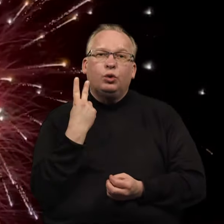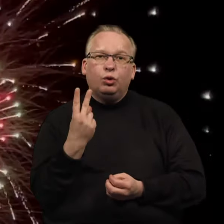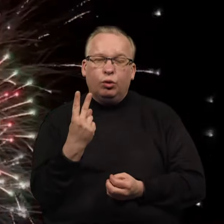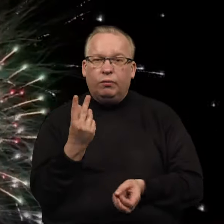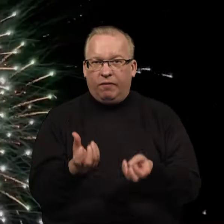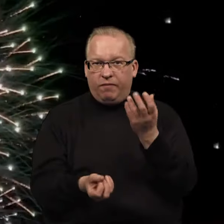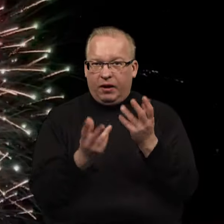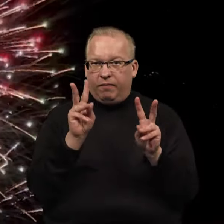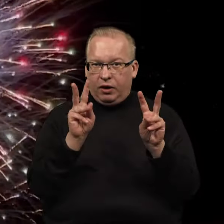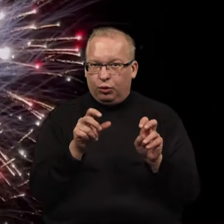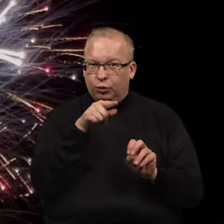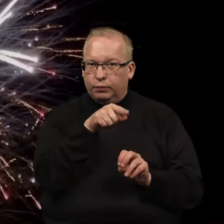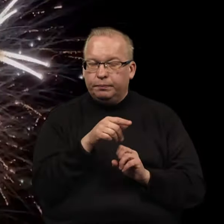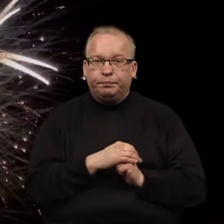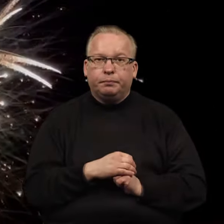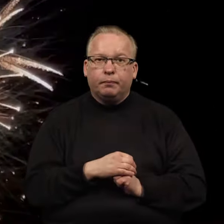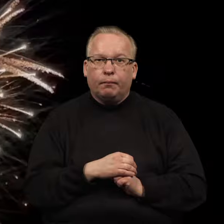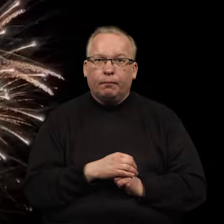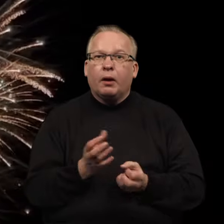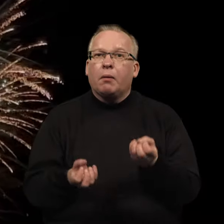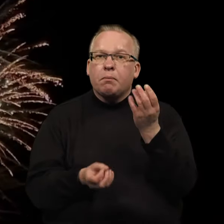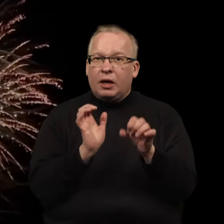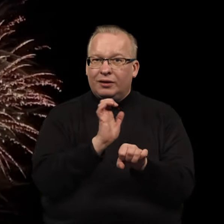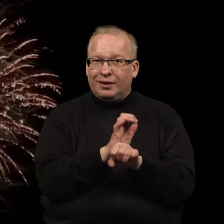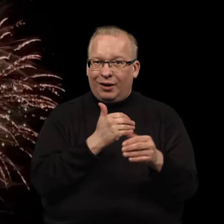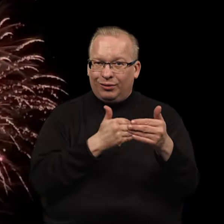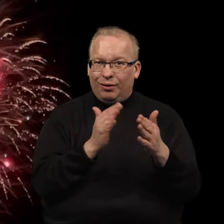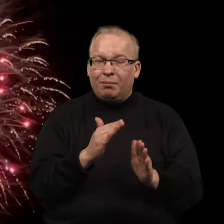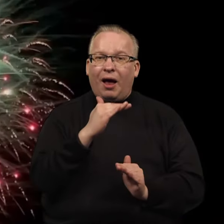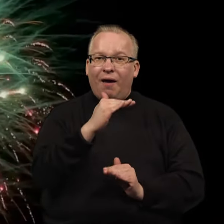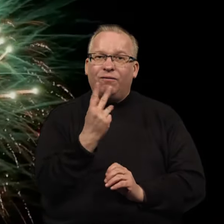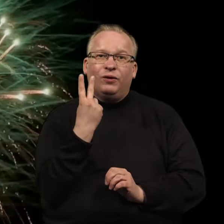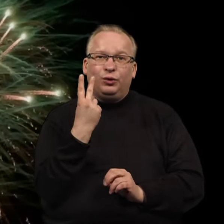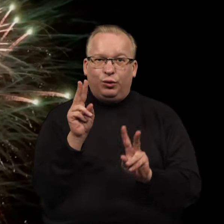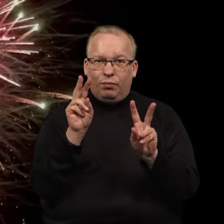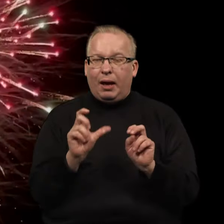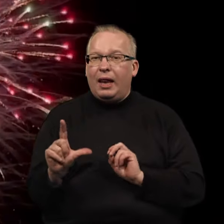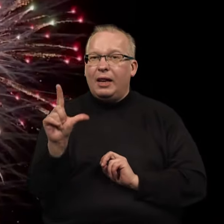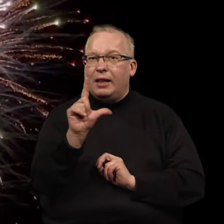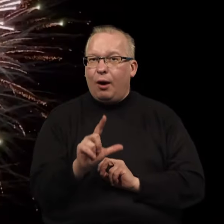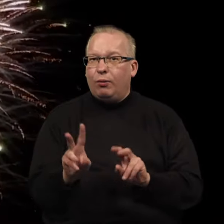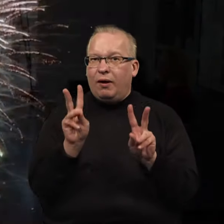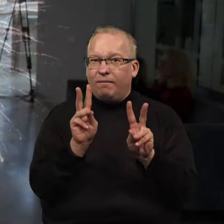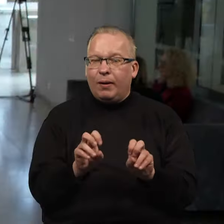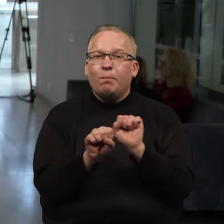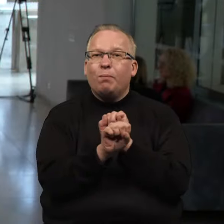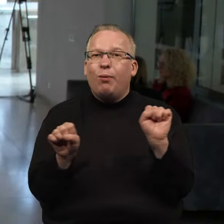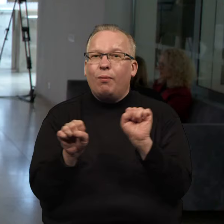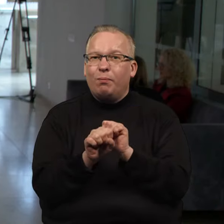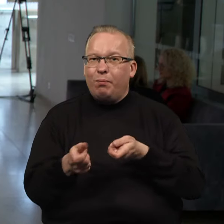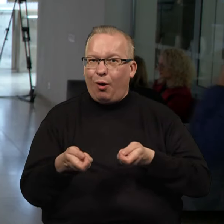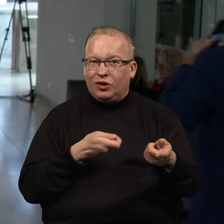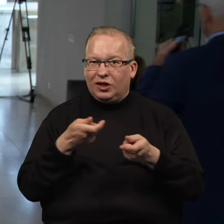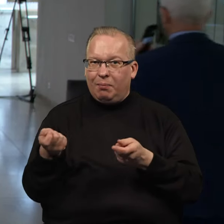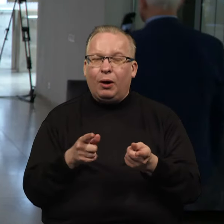fejerverkų. Pirotechnikos gaminys F2 kategorijoje, liaudiškai vadinamas bombioskėmis, tai yra